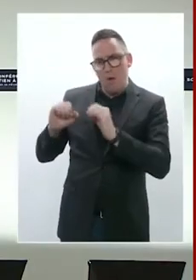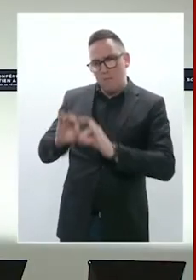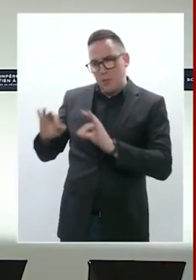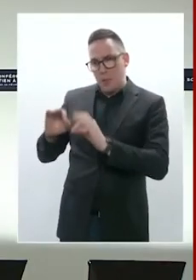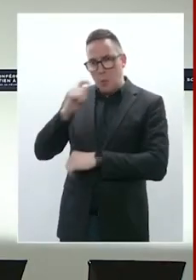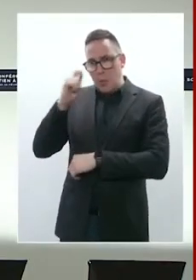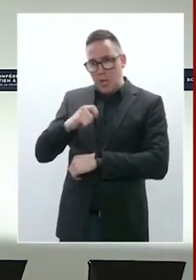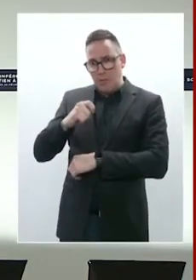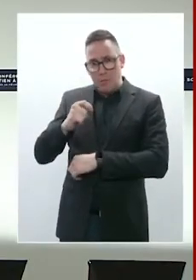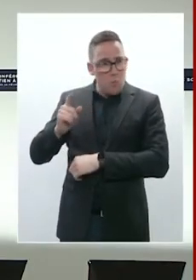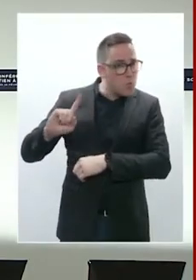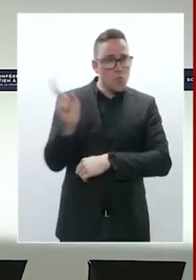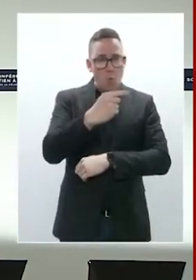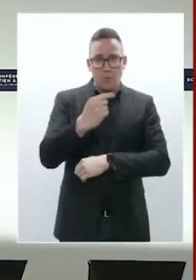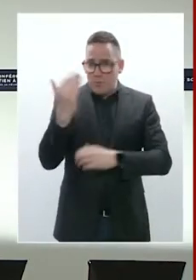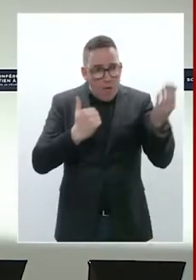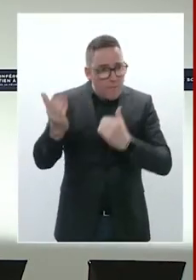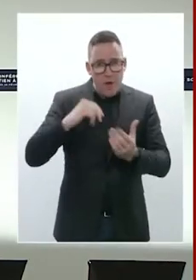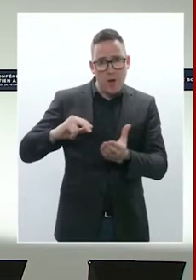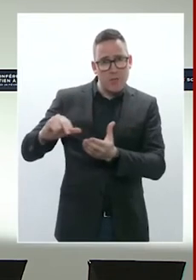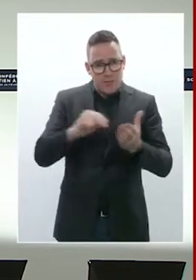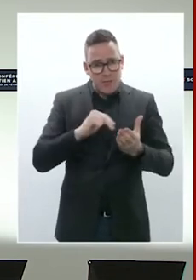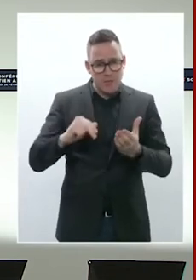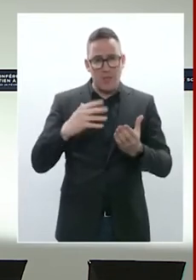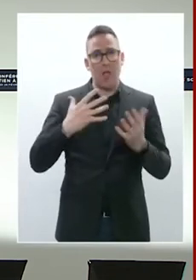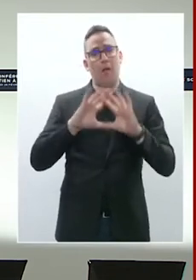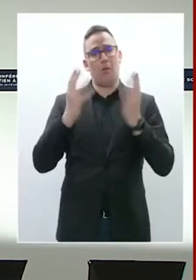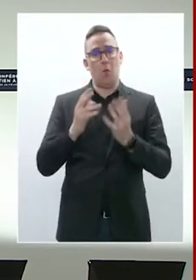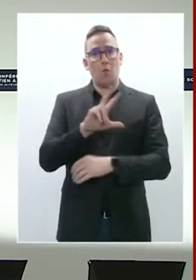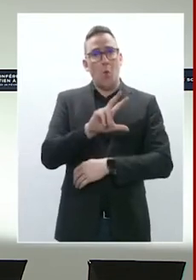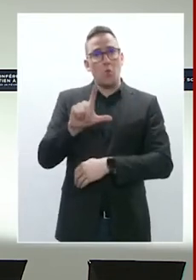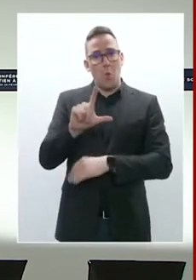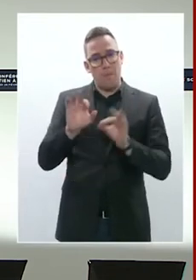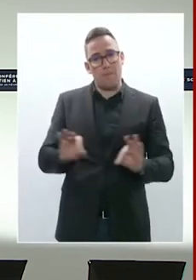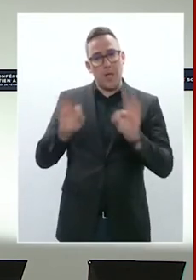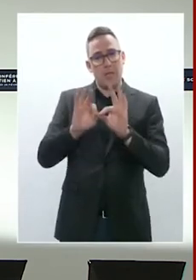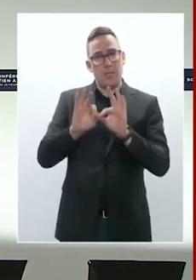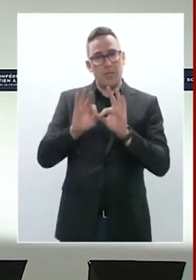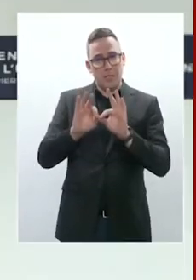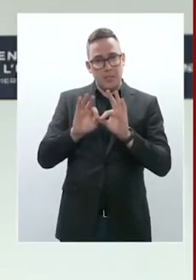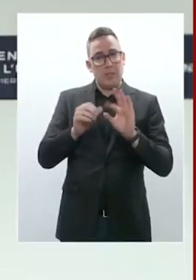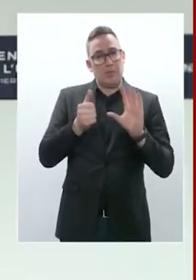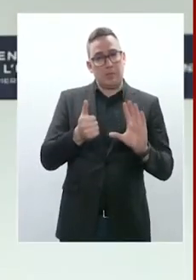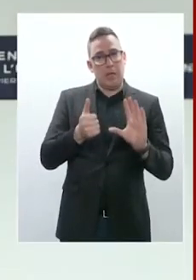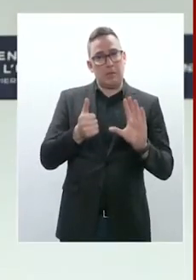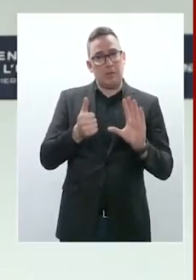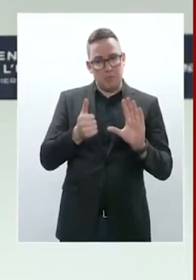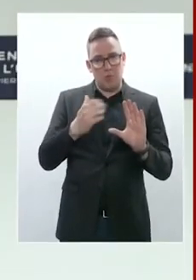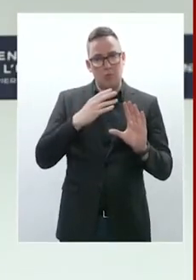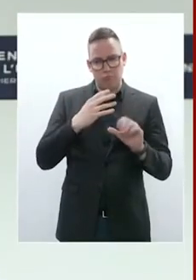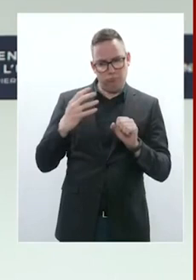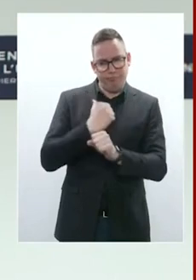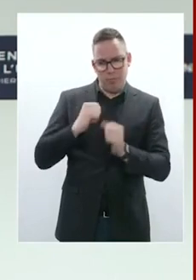6 sur 32 Etats qui s'étaient engagés à Vilnius, ont aujourd'hui signé des accords bilatéraux. Il est important de poursuivre ce